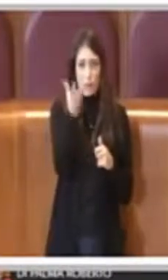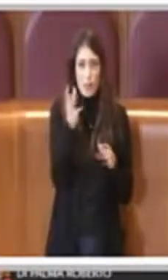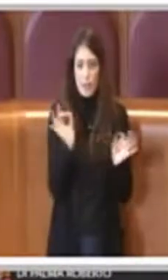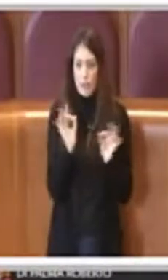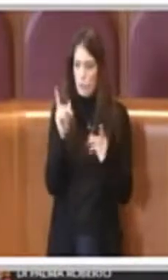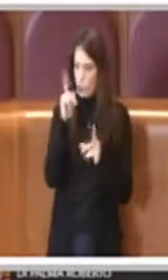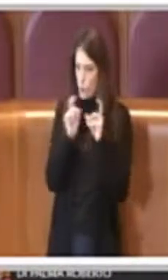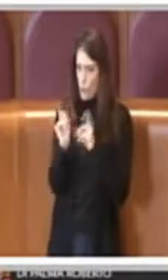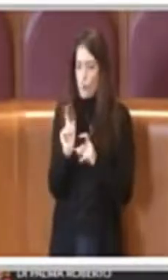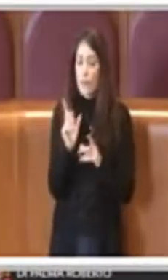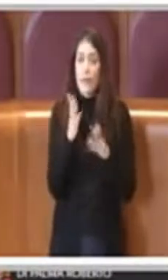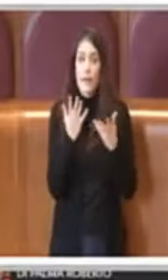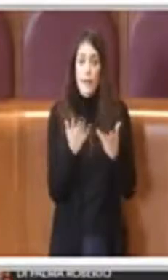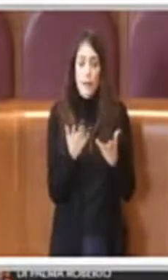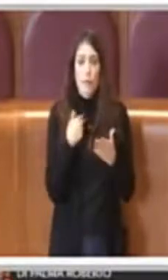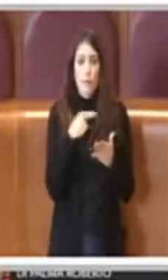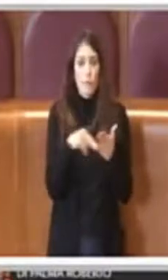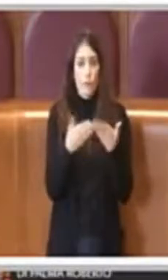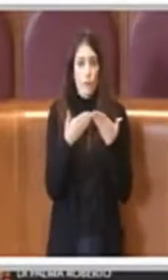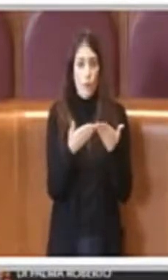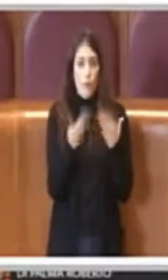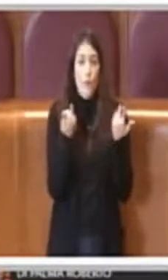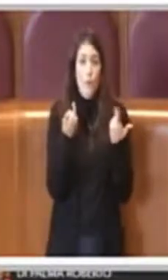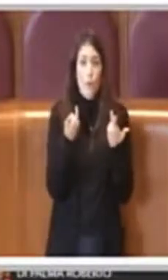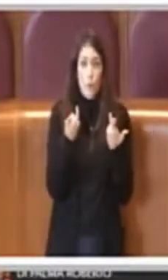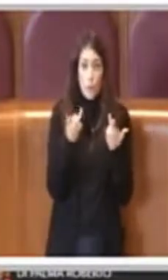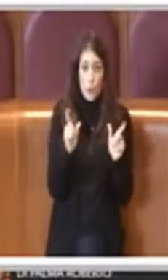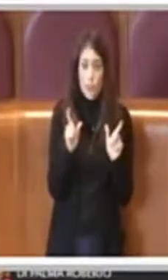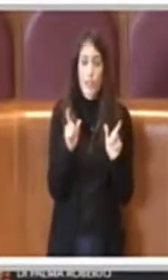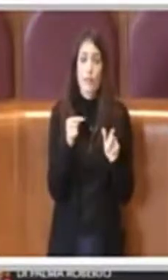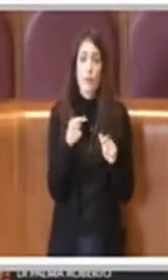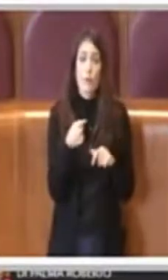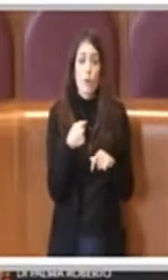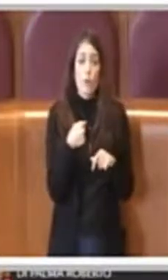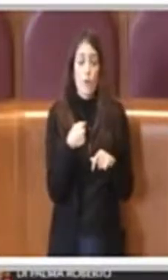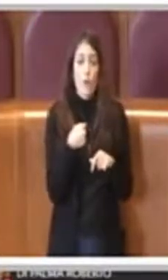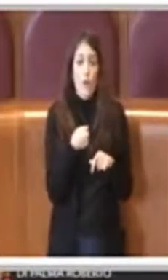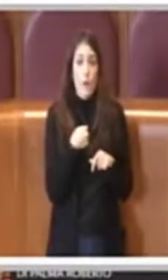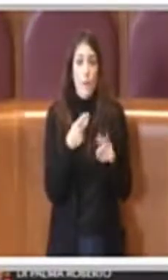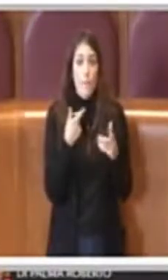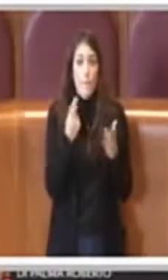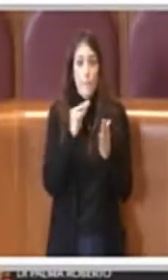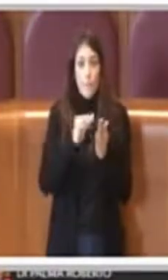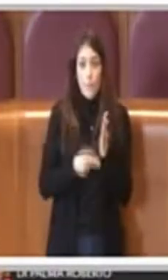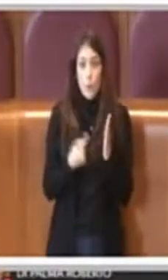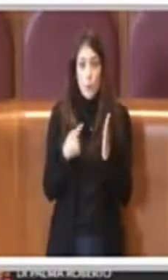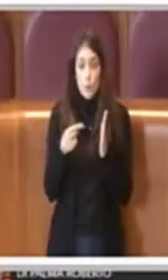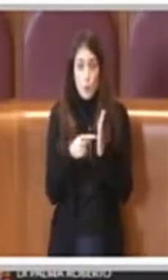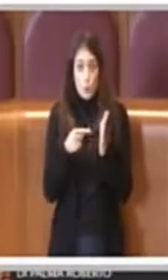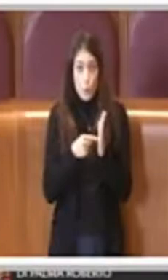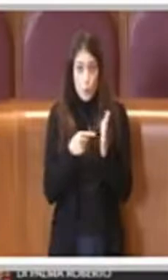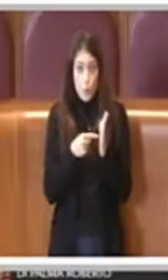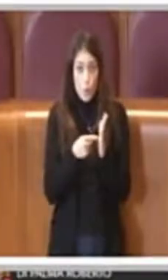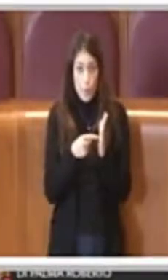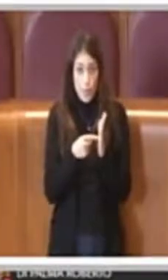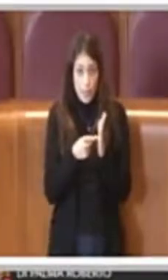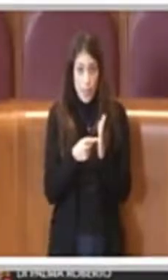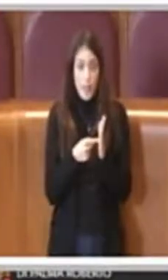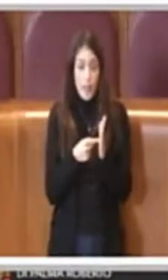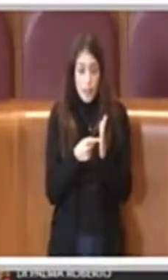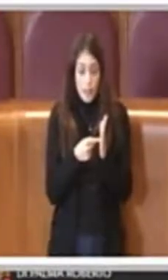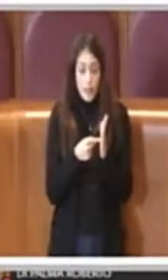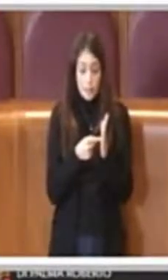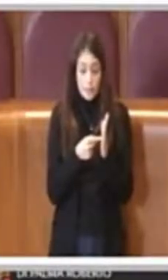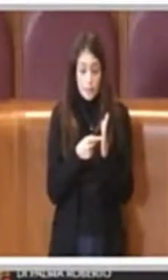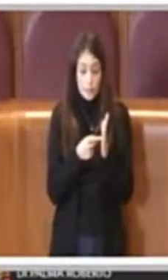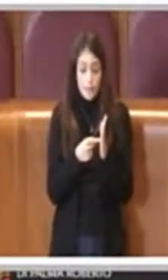Non ci vedo. Allora, il mio voto è favorevole, per quale motivo? Perché la mozione naturalmente invita l'attuazione della